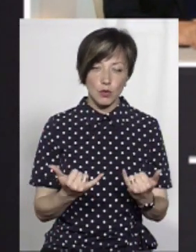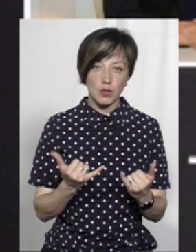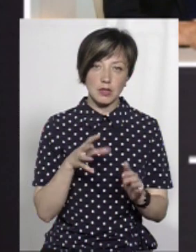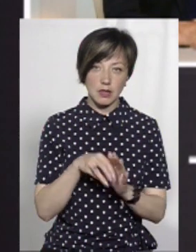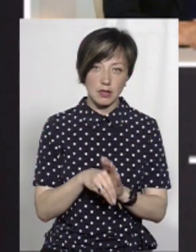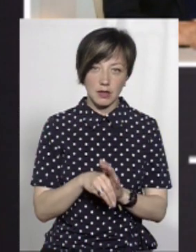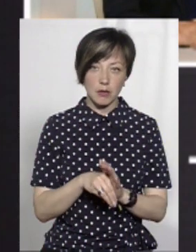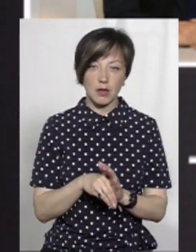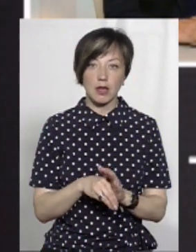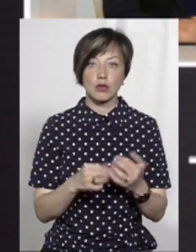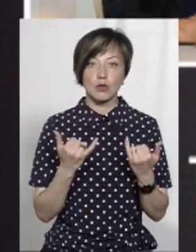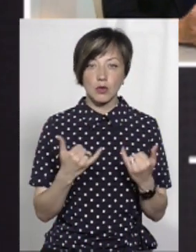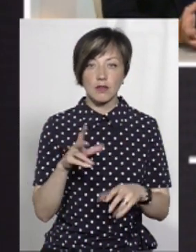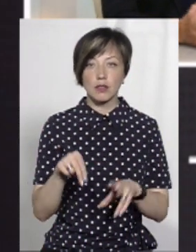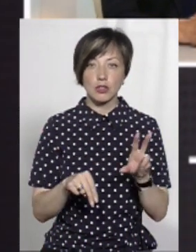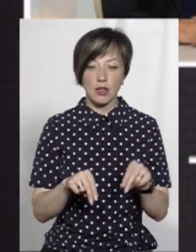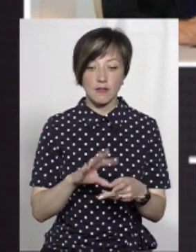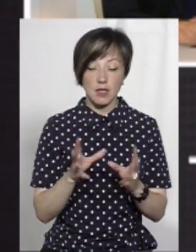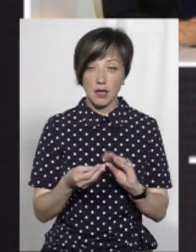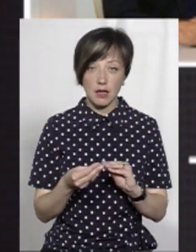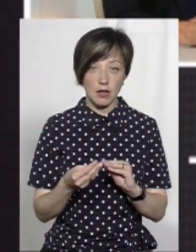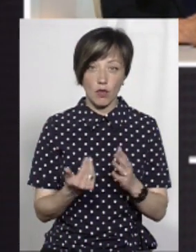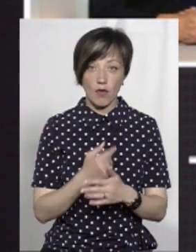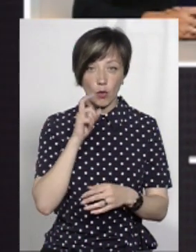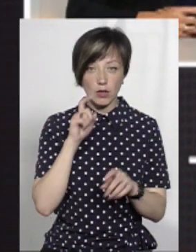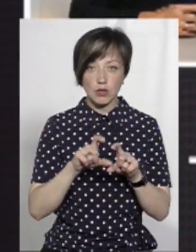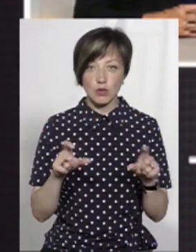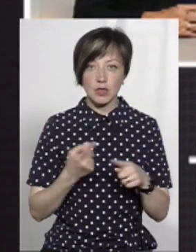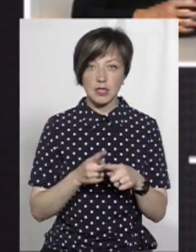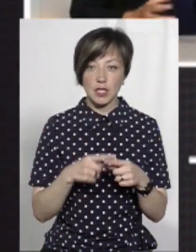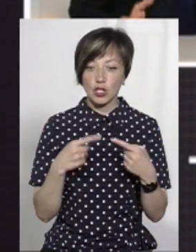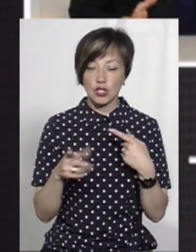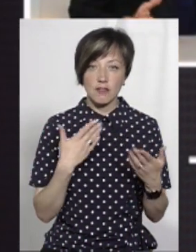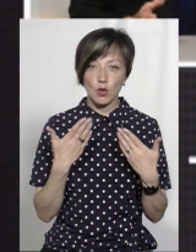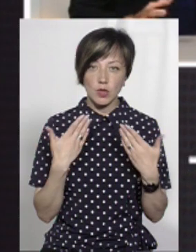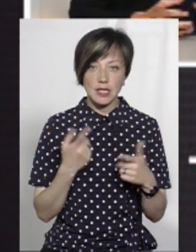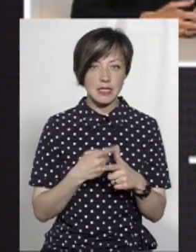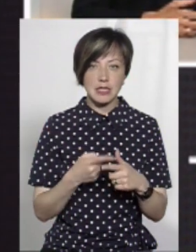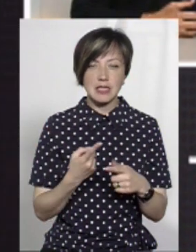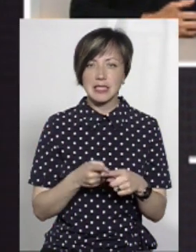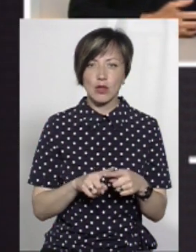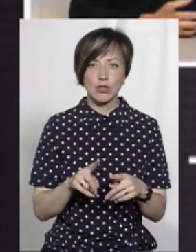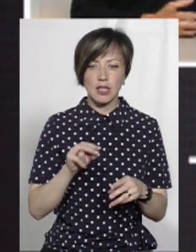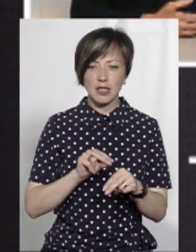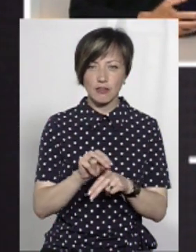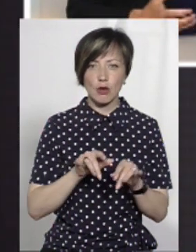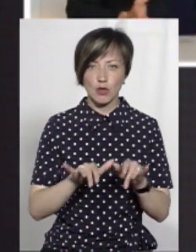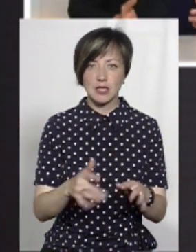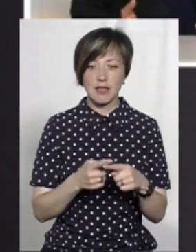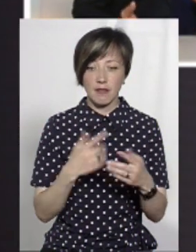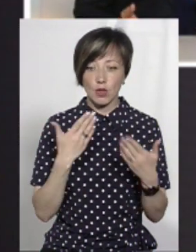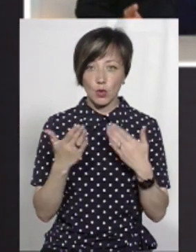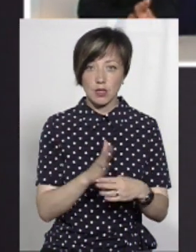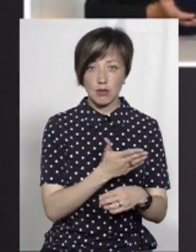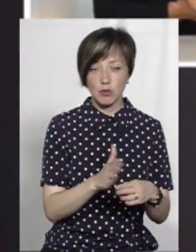сьогодні закладаємо. І сьогодні я рахую, що взагалі Нова українська школа це інші відносини. Це вже не навчальний процес, це вже